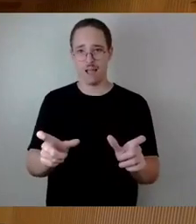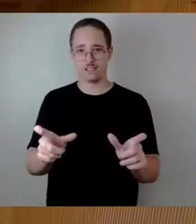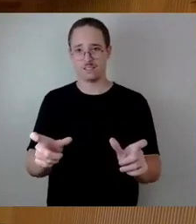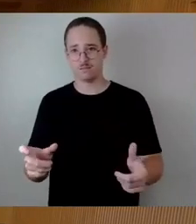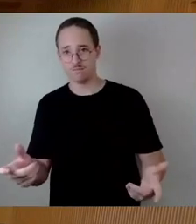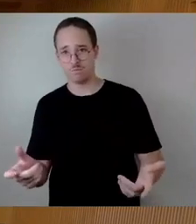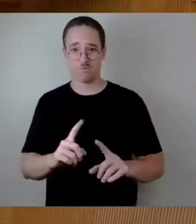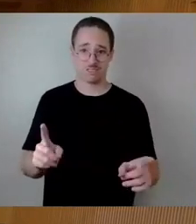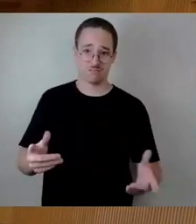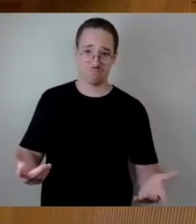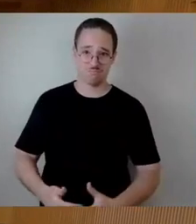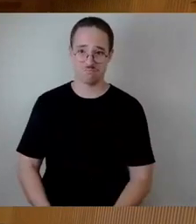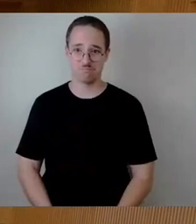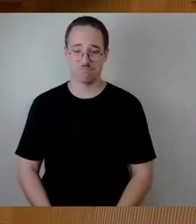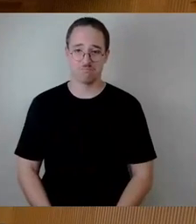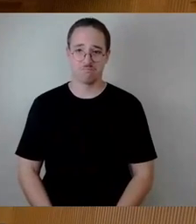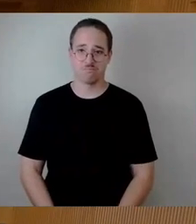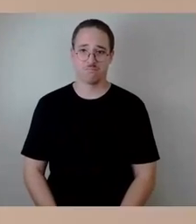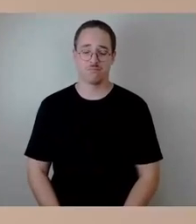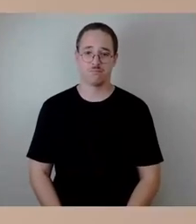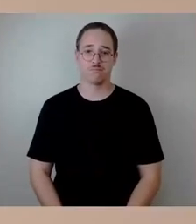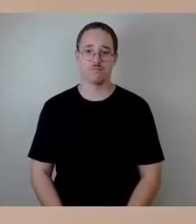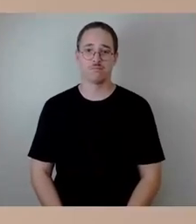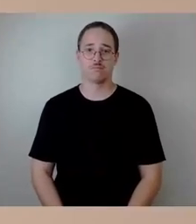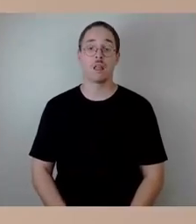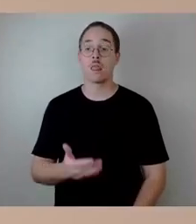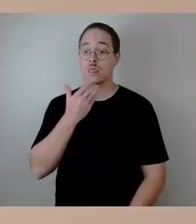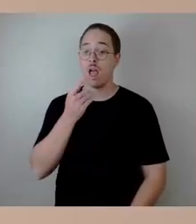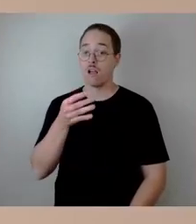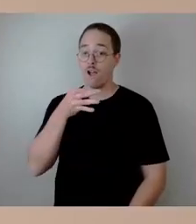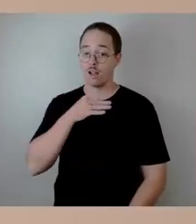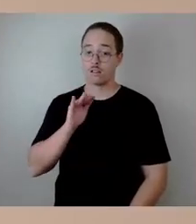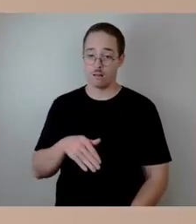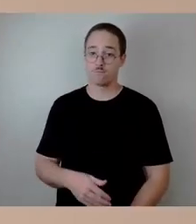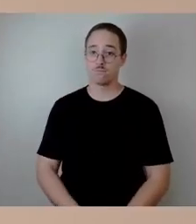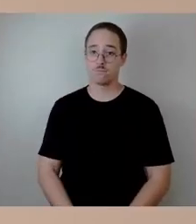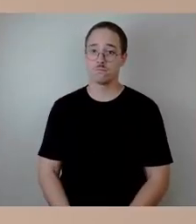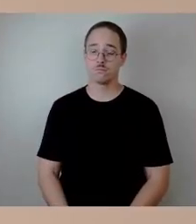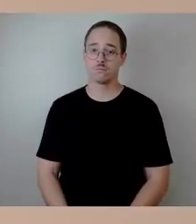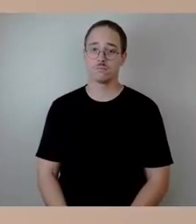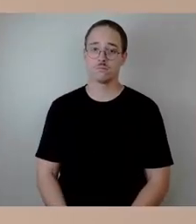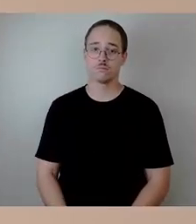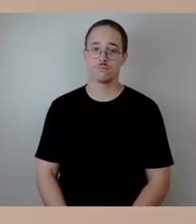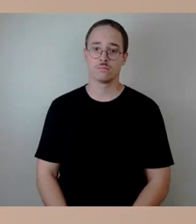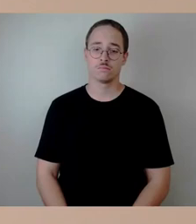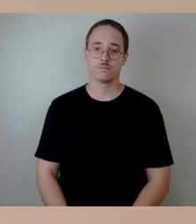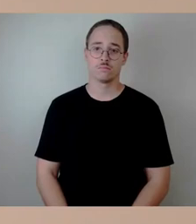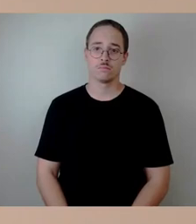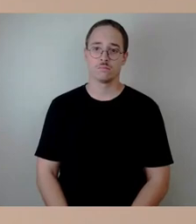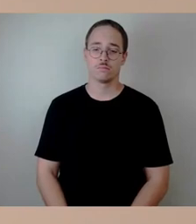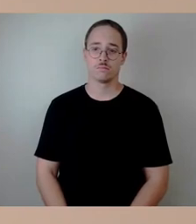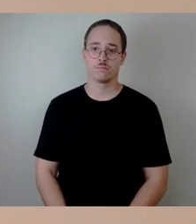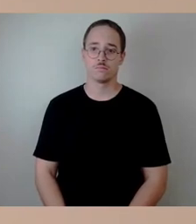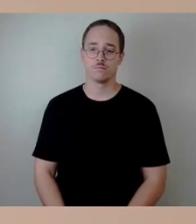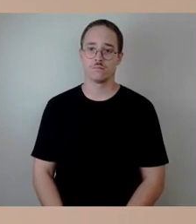Ich habe ja gesagt, dass alle